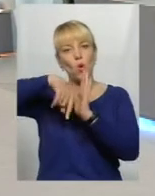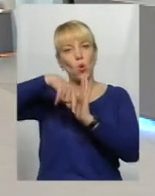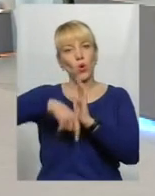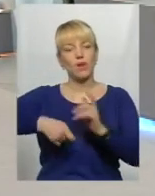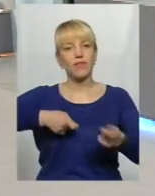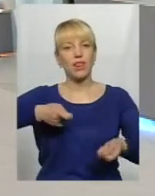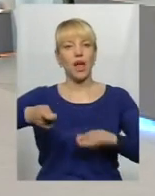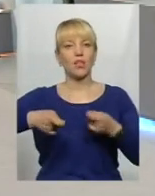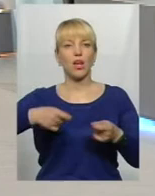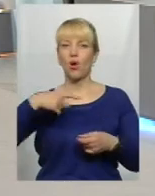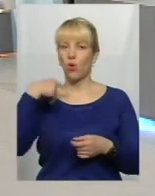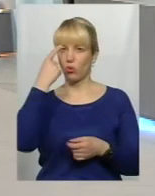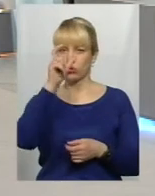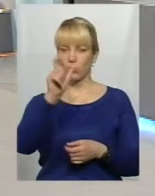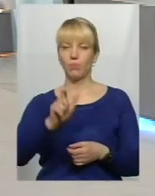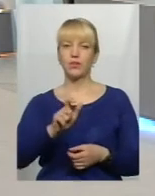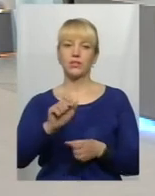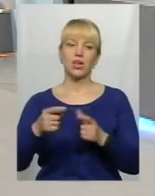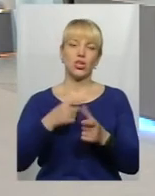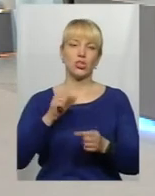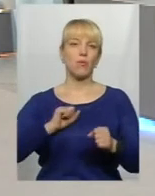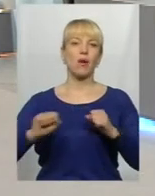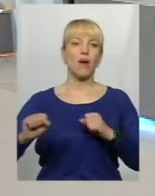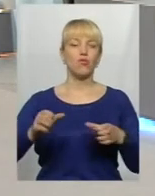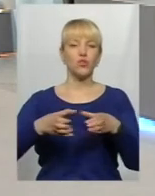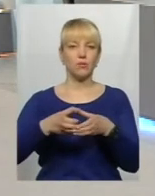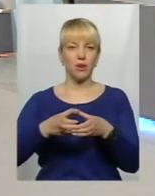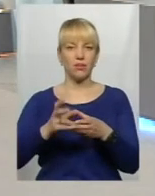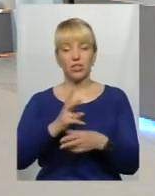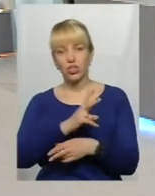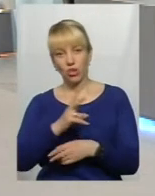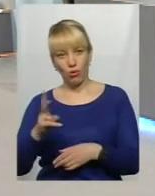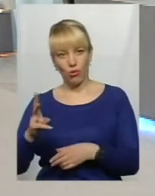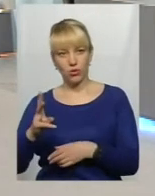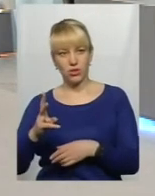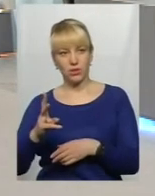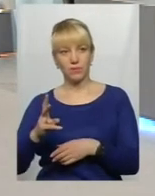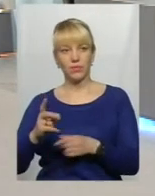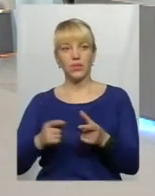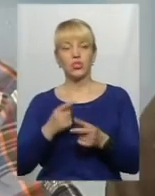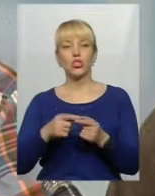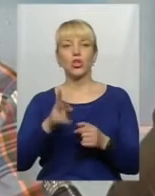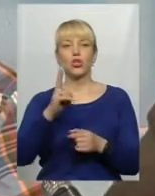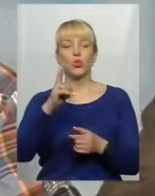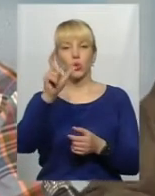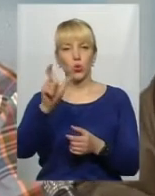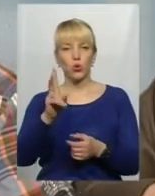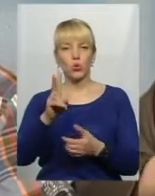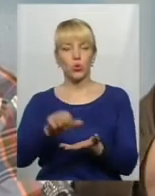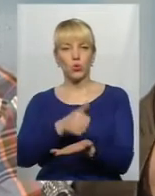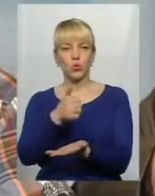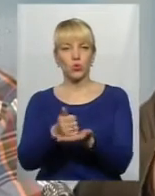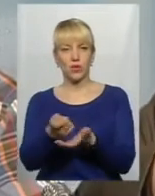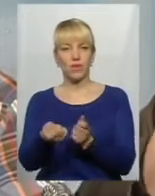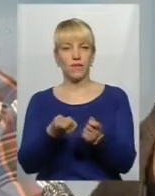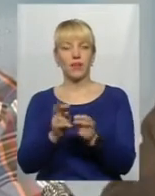особистості, чи правлячої партії, чи когось, і від той, хто очолює владу, як